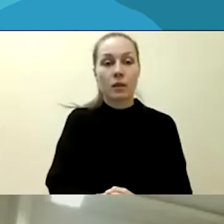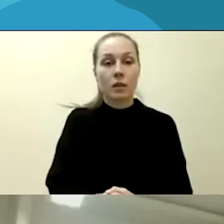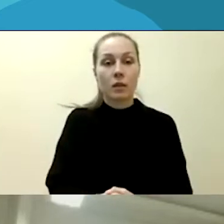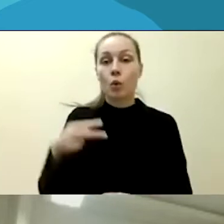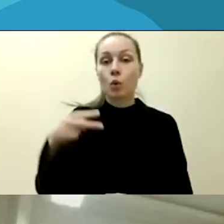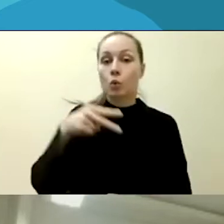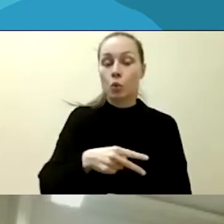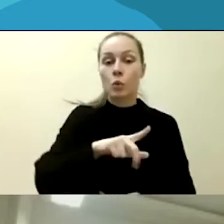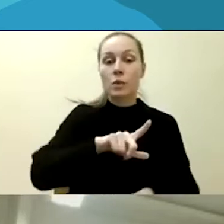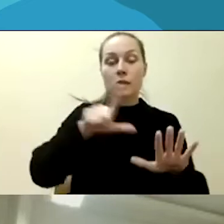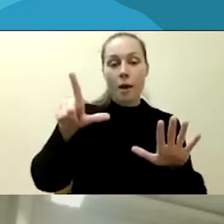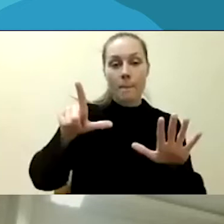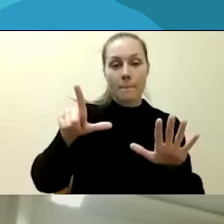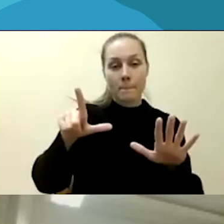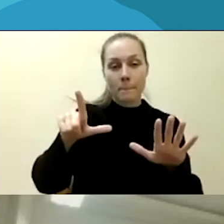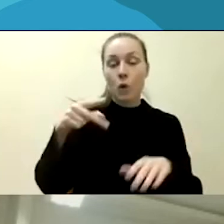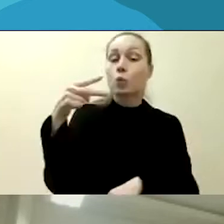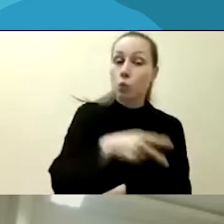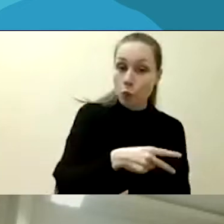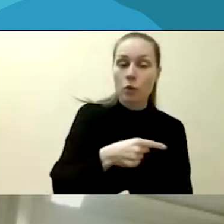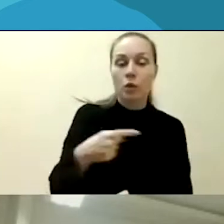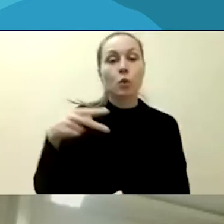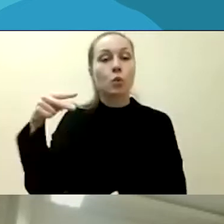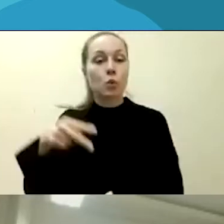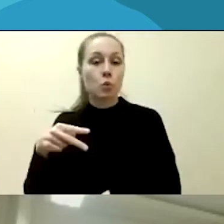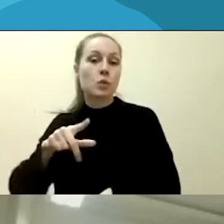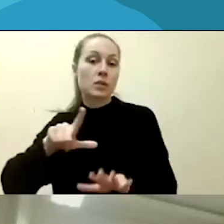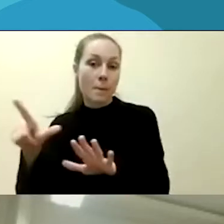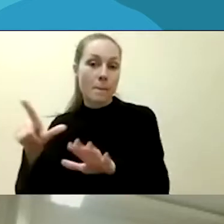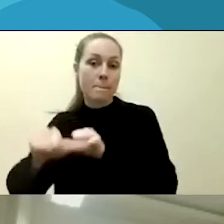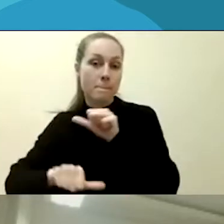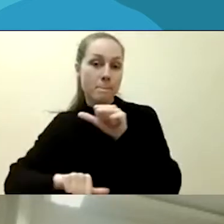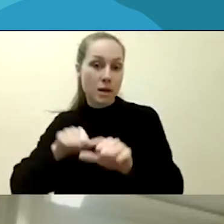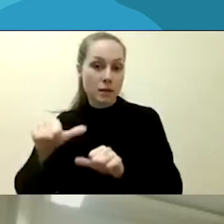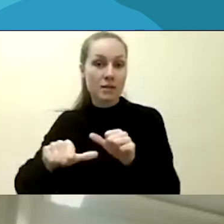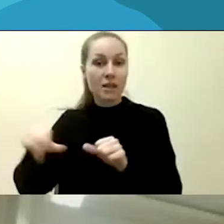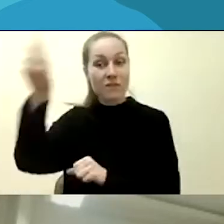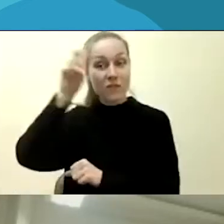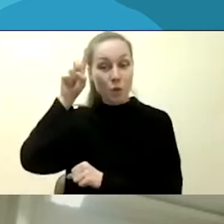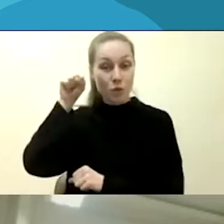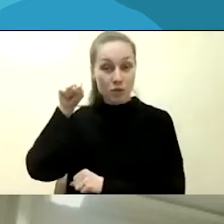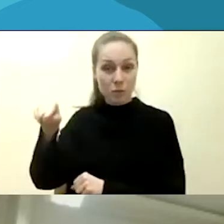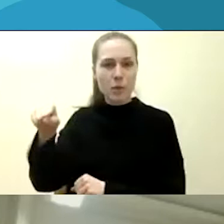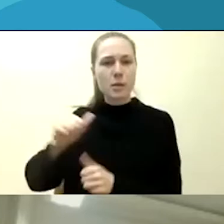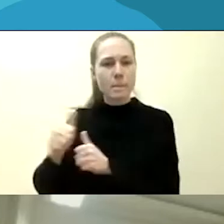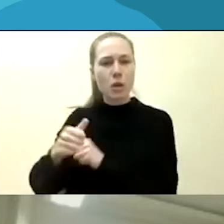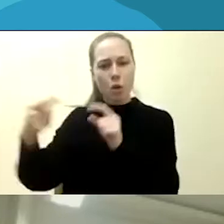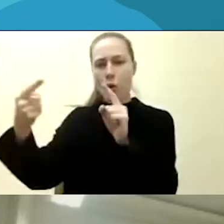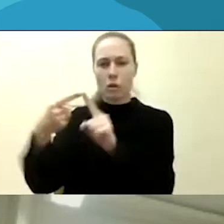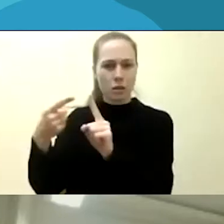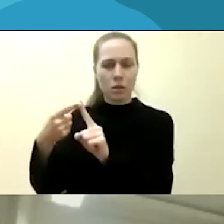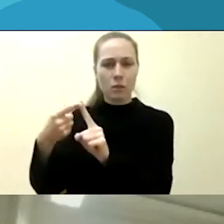2007 metais vyriausybės prioritetu buvo